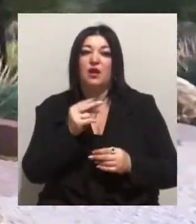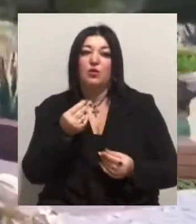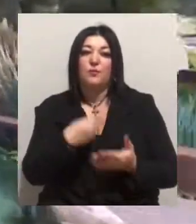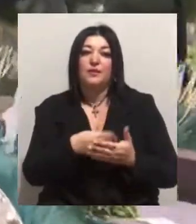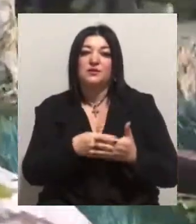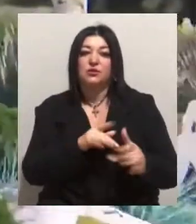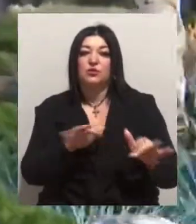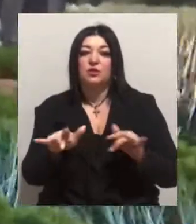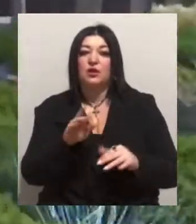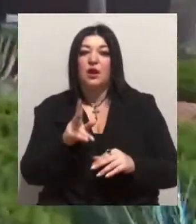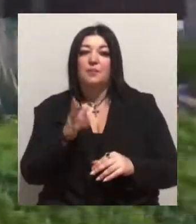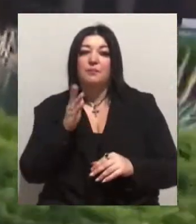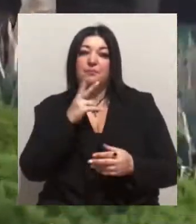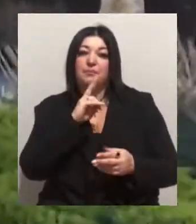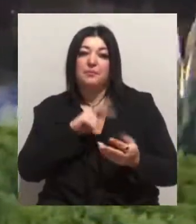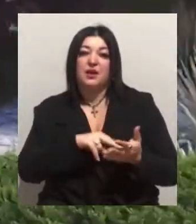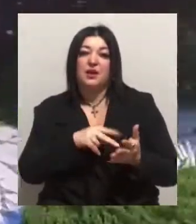як передбачає проєкт Шпинарьова.